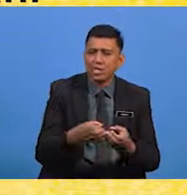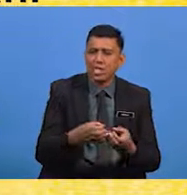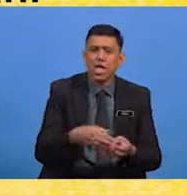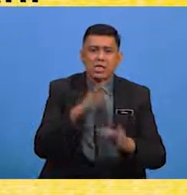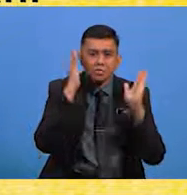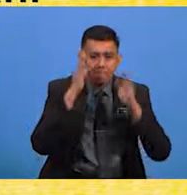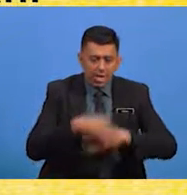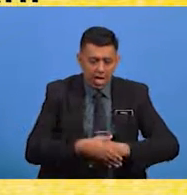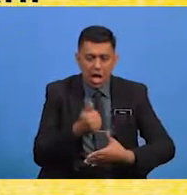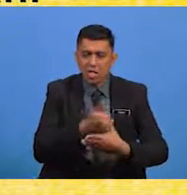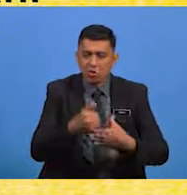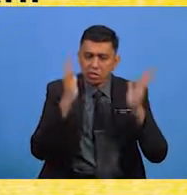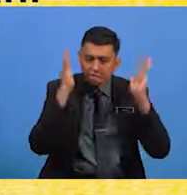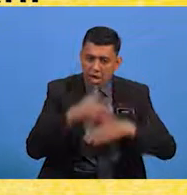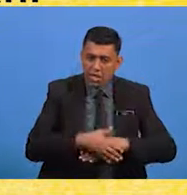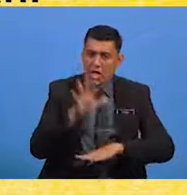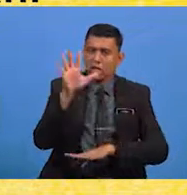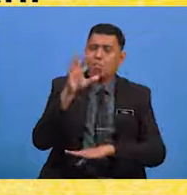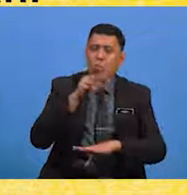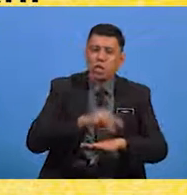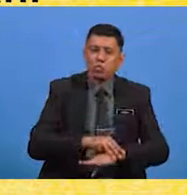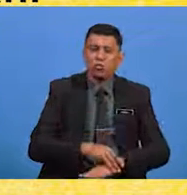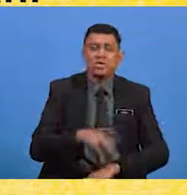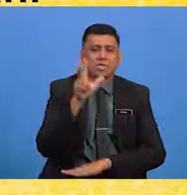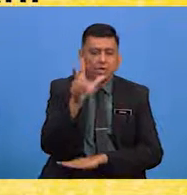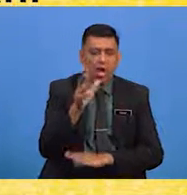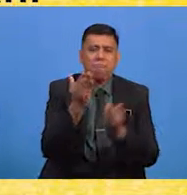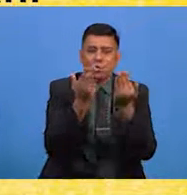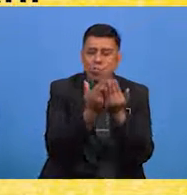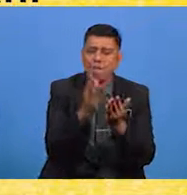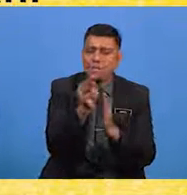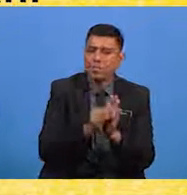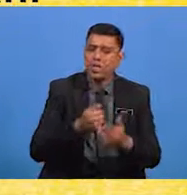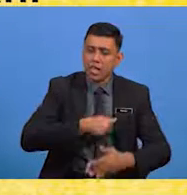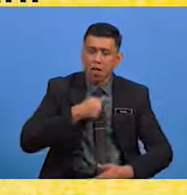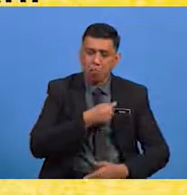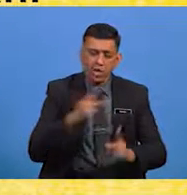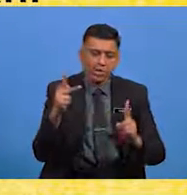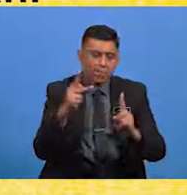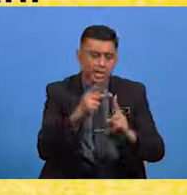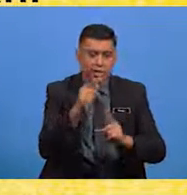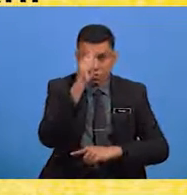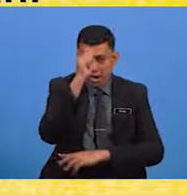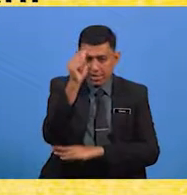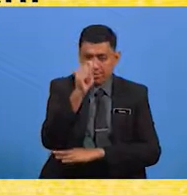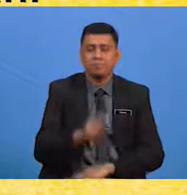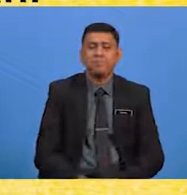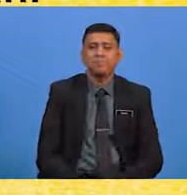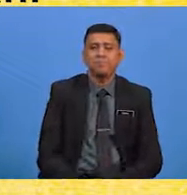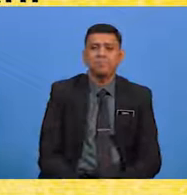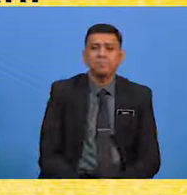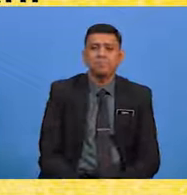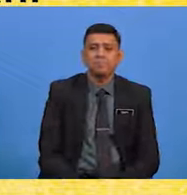lima waktu Dan yang ketiga, ialah berdoa meminta keampunan kepada Tuhan